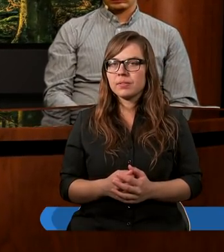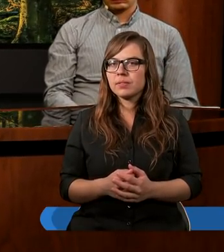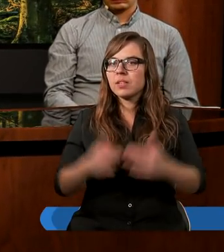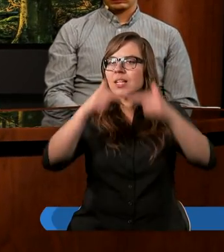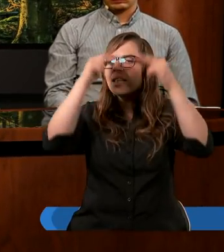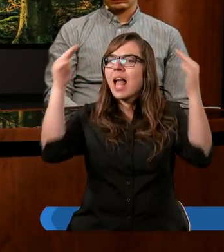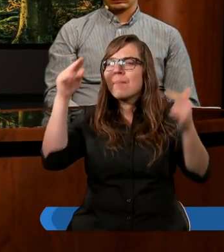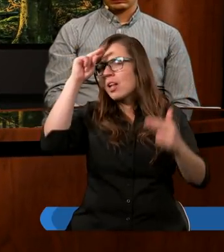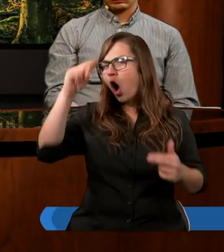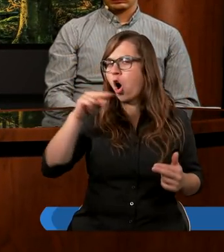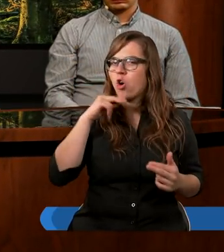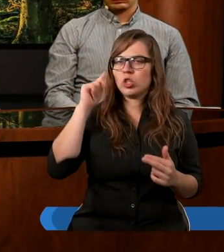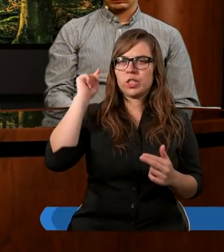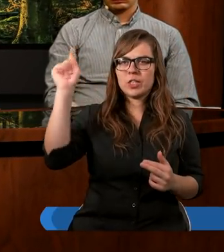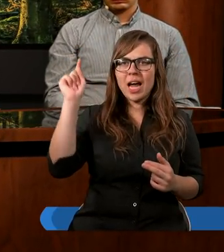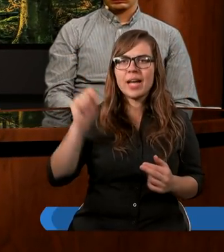Niebieski Ojcze,